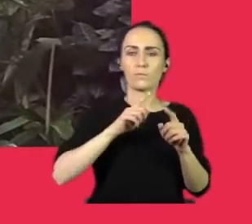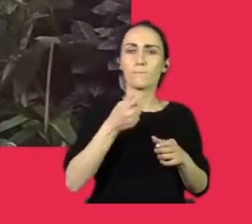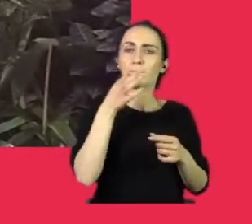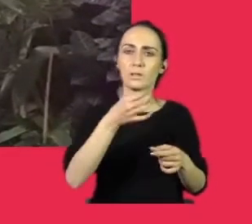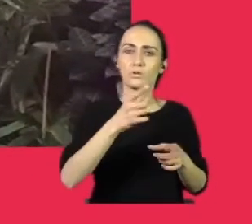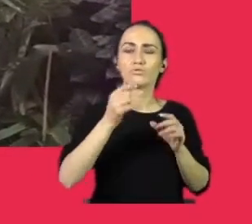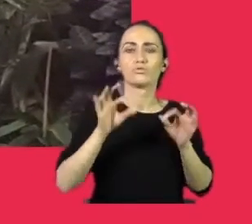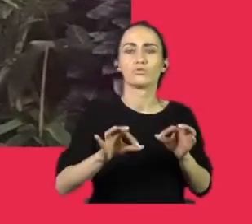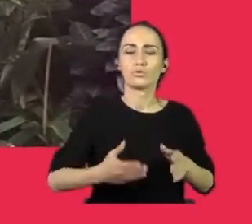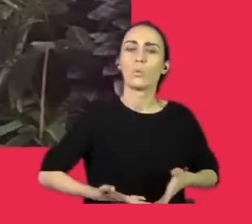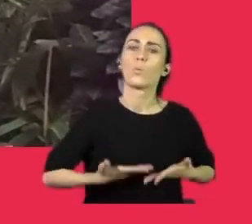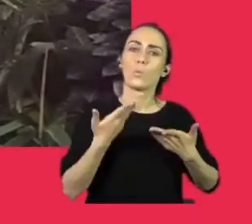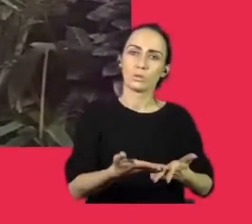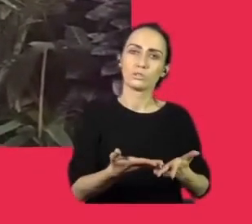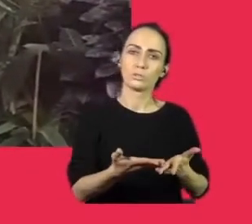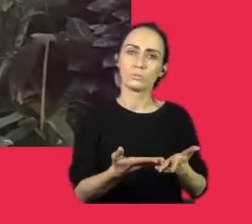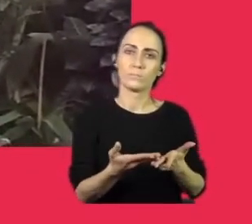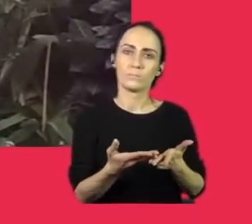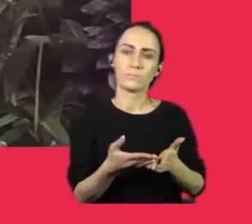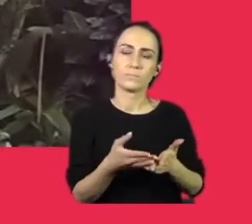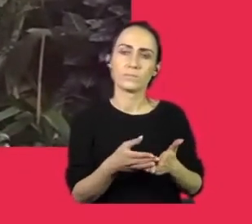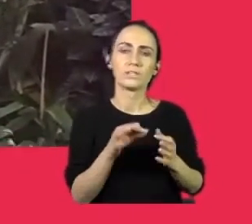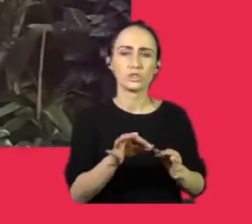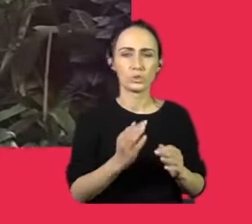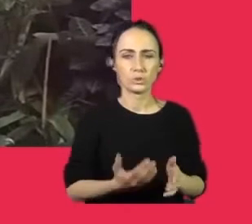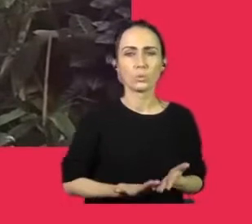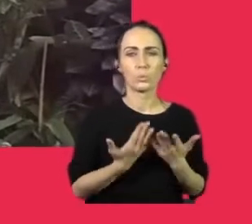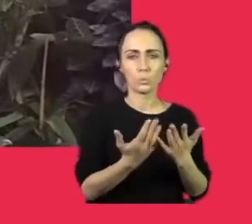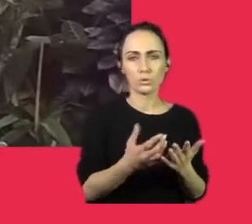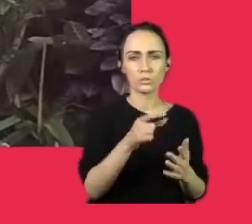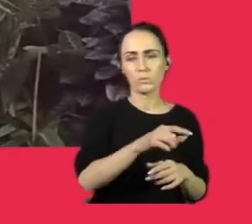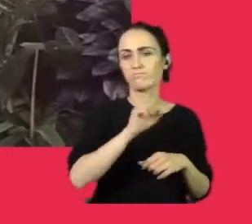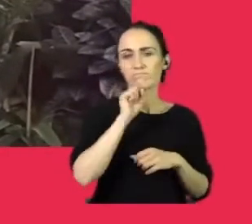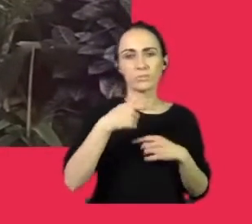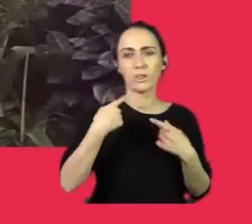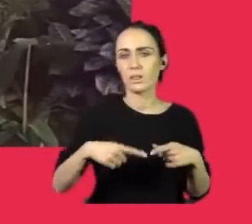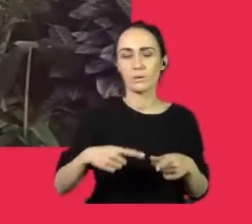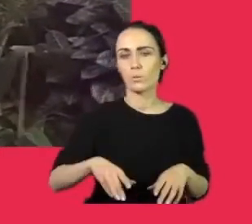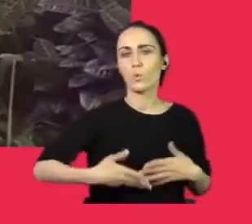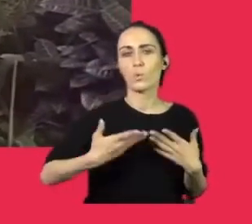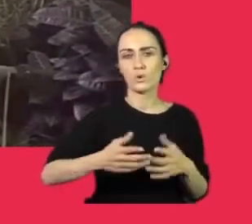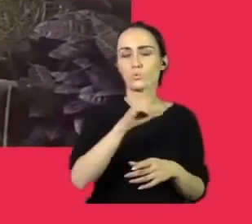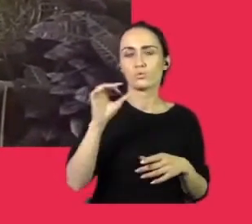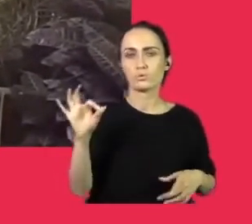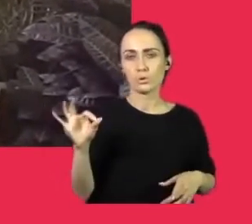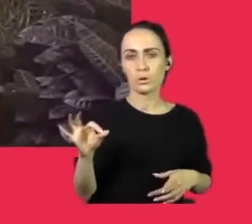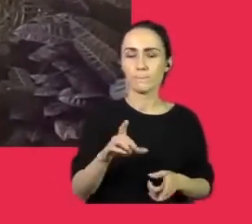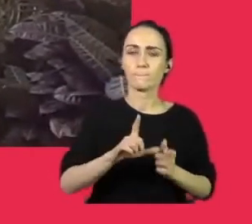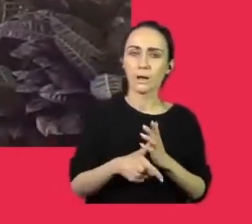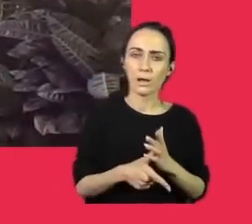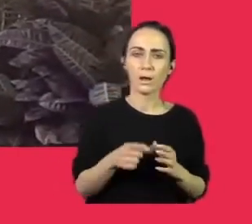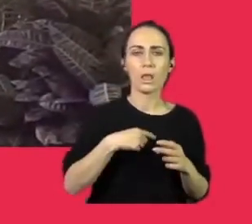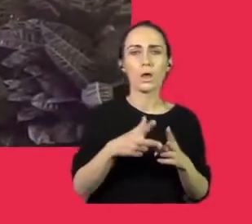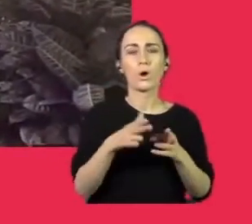dziś się u Państwa urodziło? Dzisiaj to akurat chyba nic się nie urodziło. Ale to taki